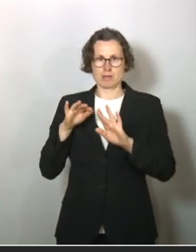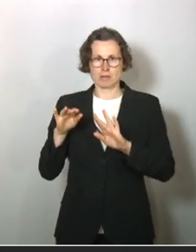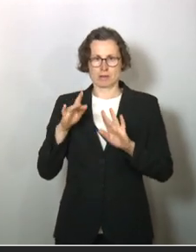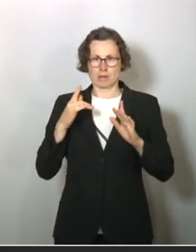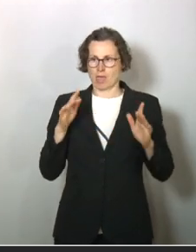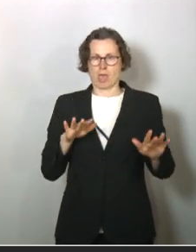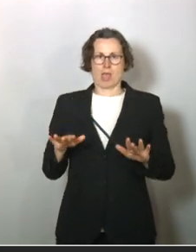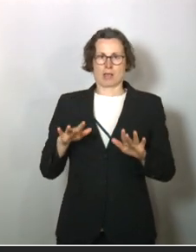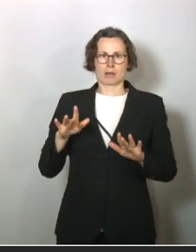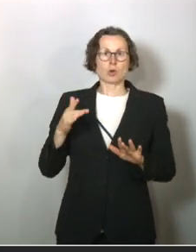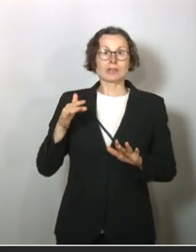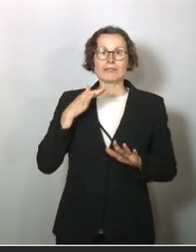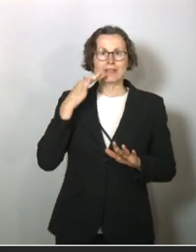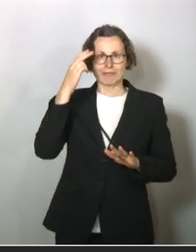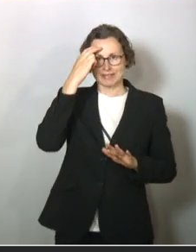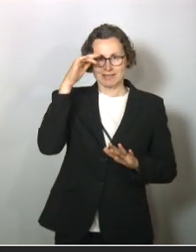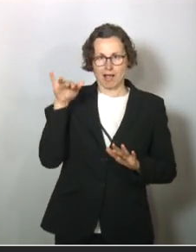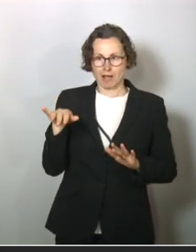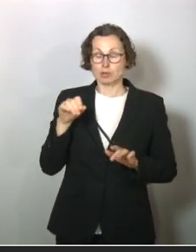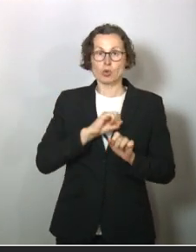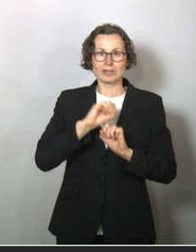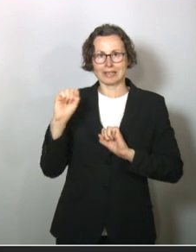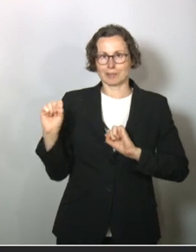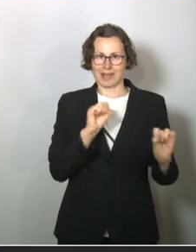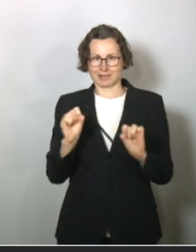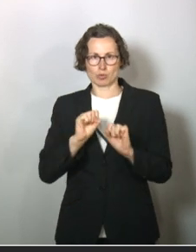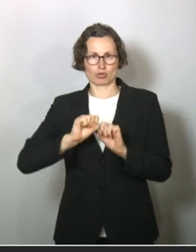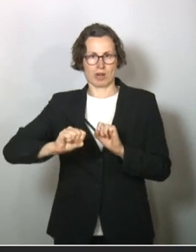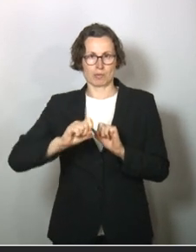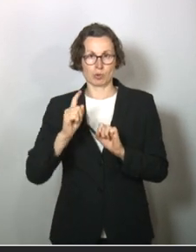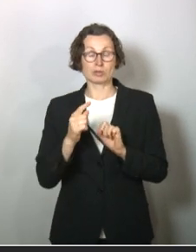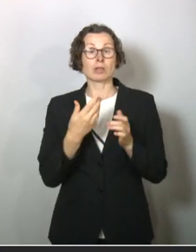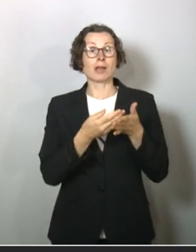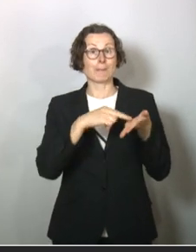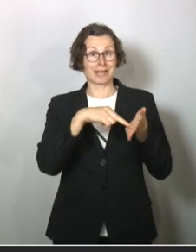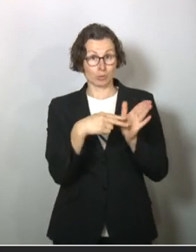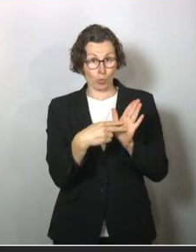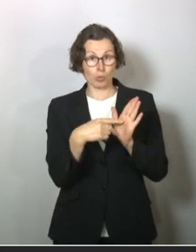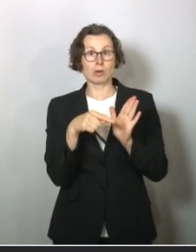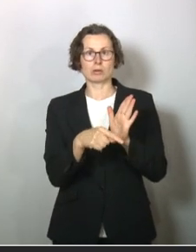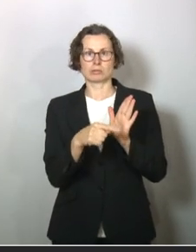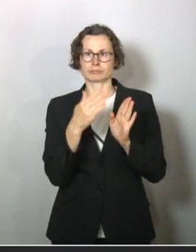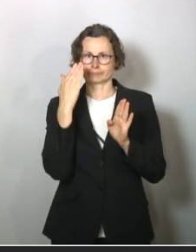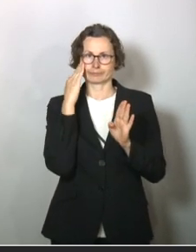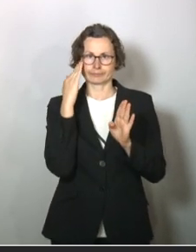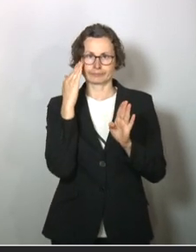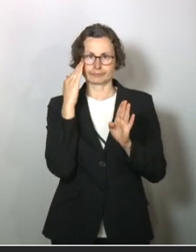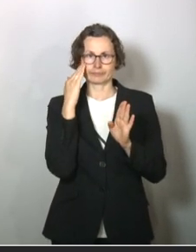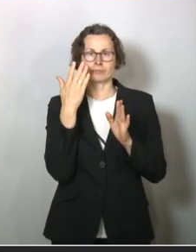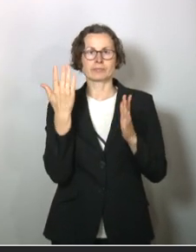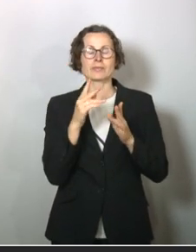wussten sie sehr wenig und mussten reagieren. Und sie haben reagiert mit einer Methode, die seit Jahrhunderten vertraut ist. Das ist die